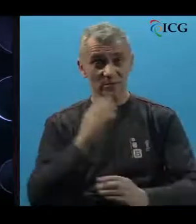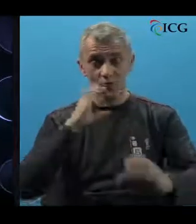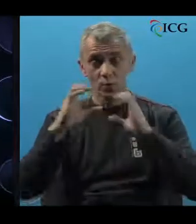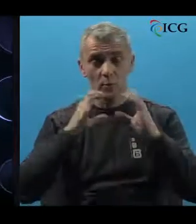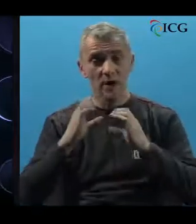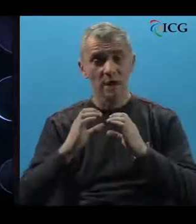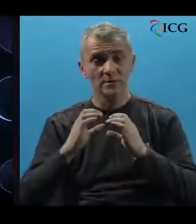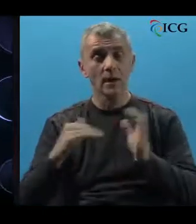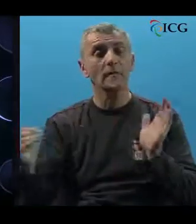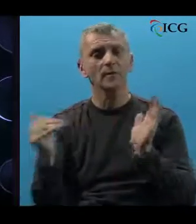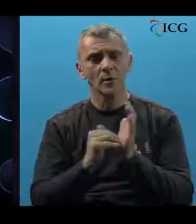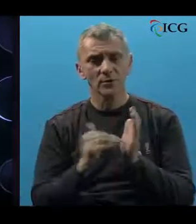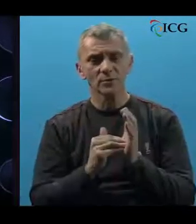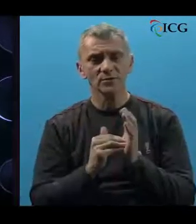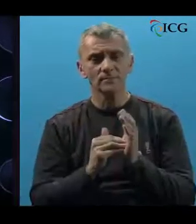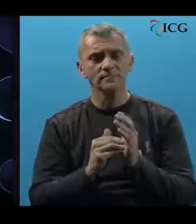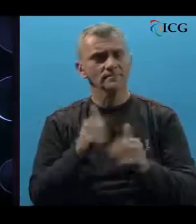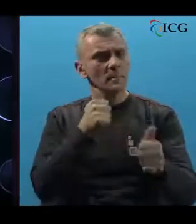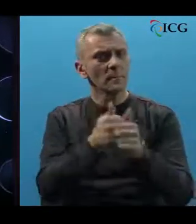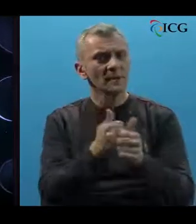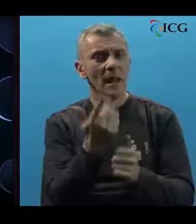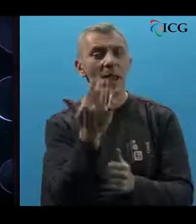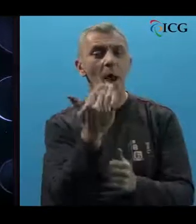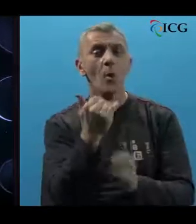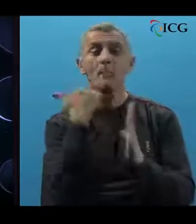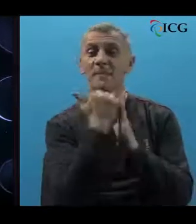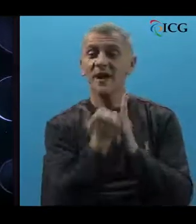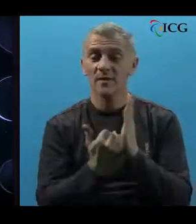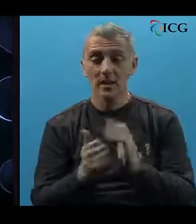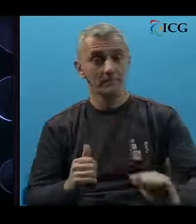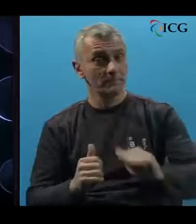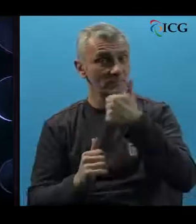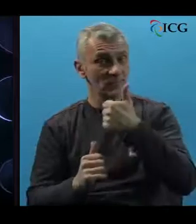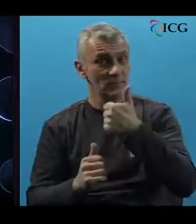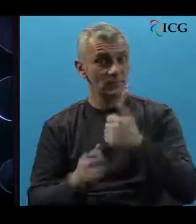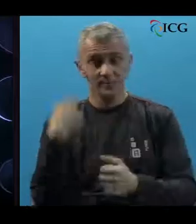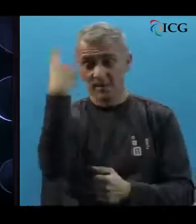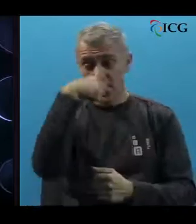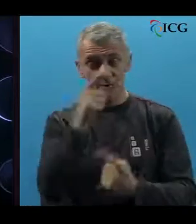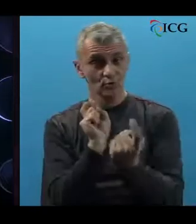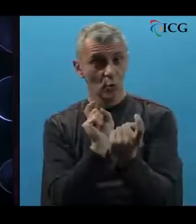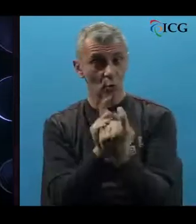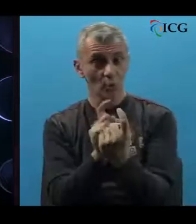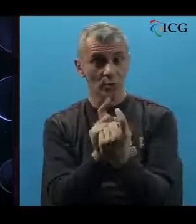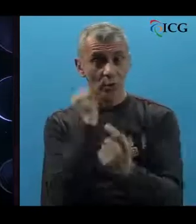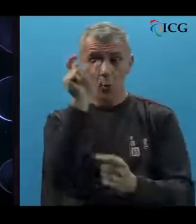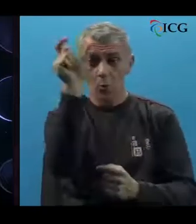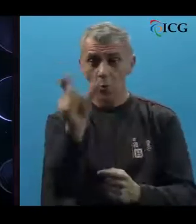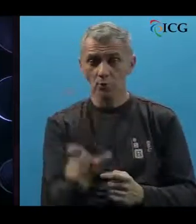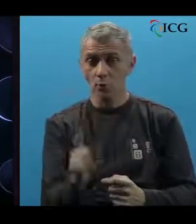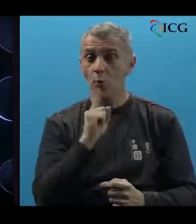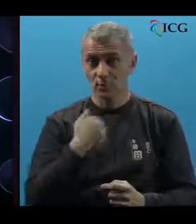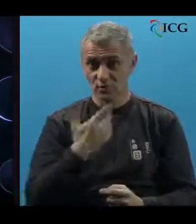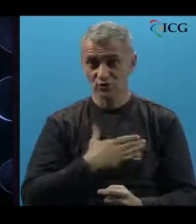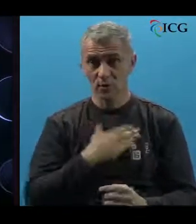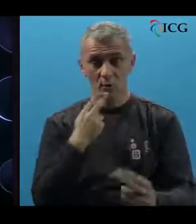komunikaciju, potrebno se pridržavati nekoliko pravila. Prvo, lični kontakt sa osobom kojom